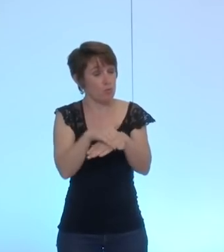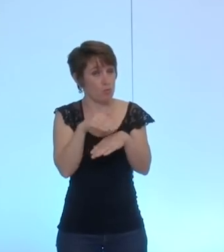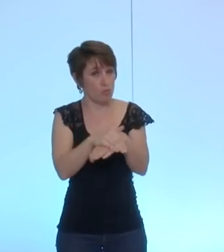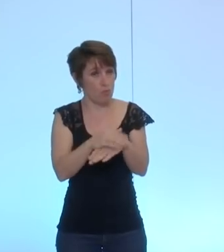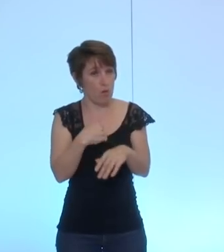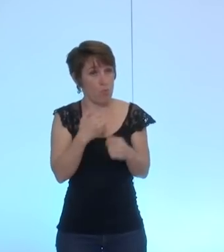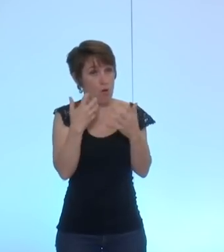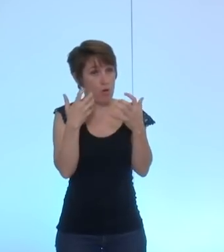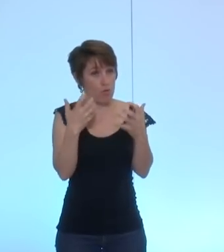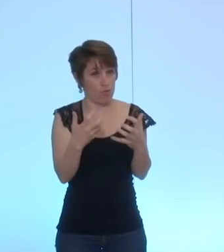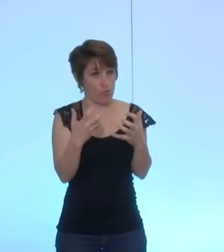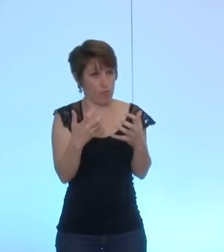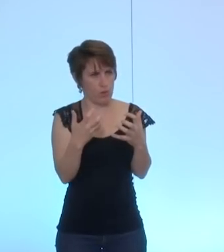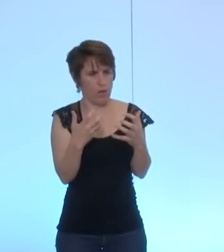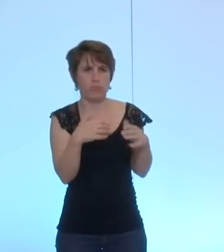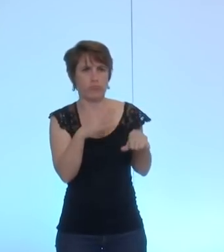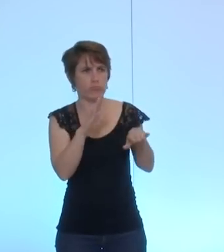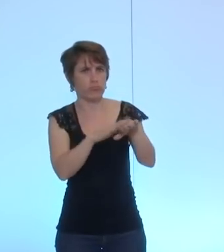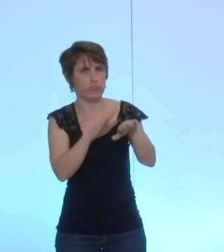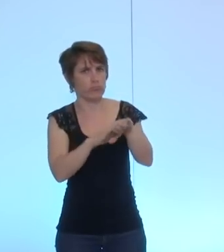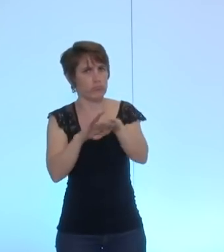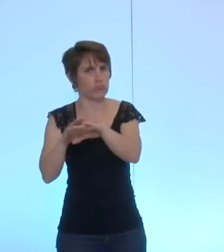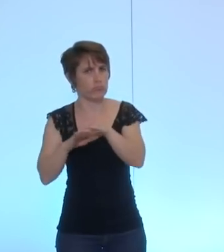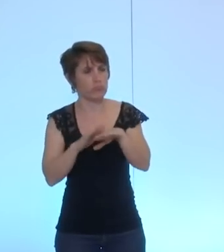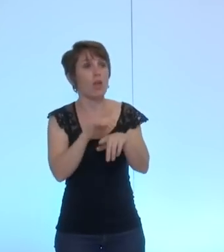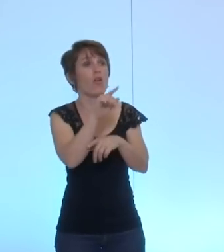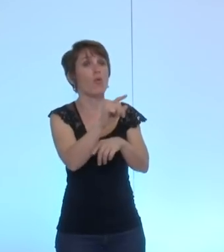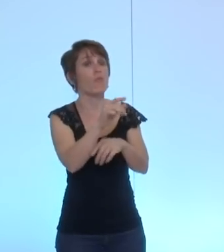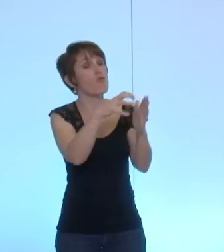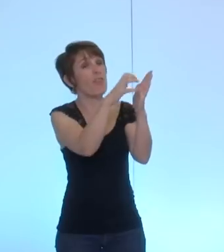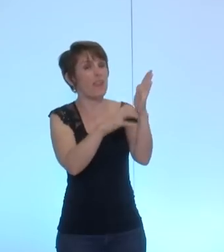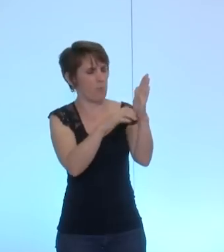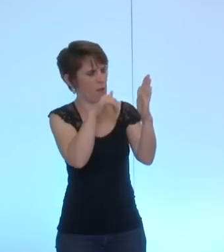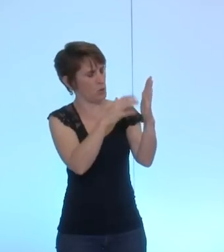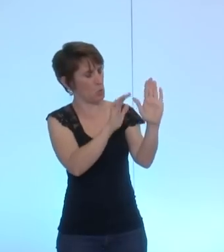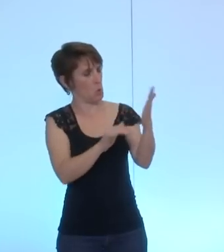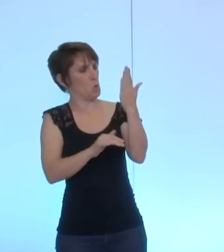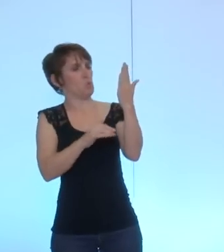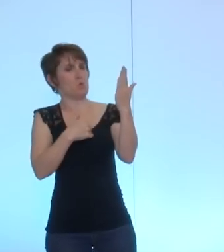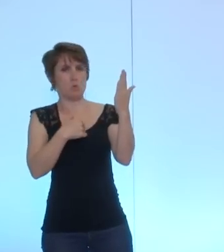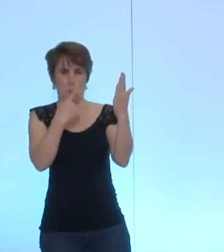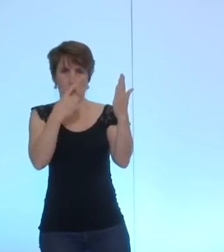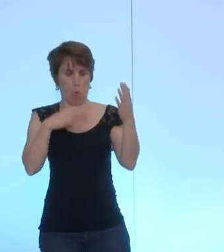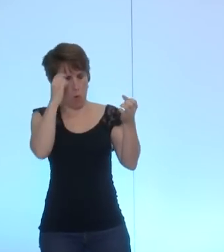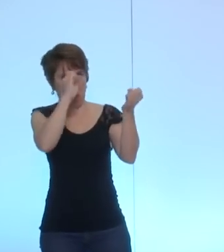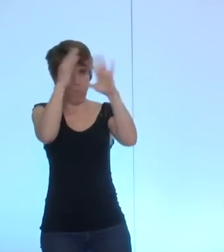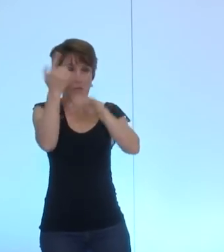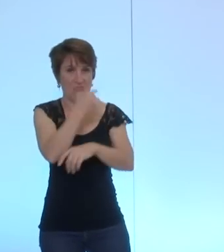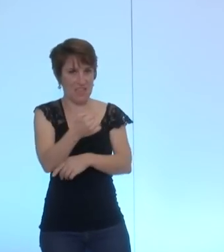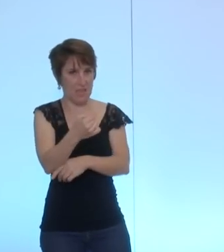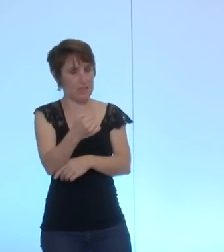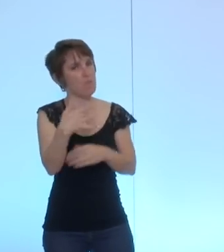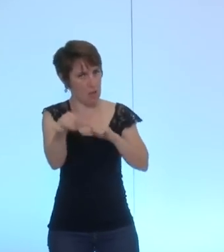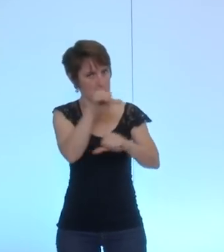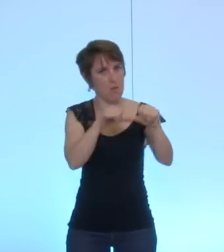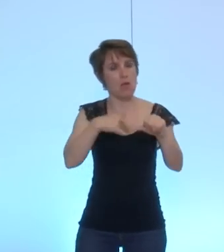à côté de ce signal assez négatif qui est contenu par cette délibération, nous puissions indiquer que la volonté de la ville de